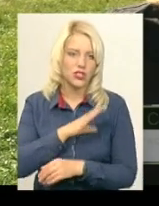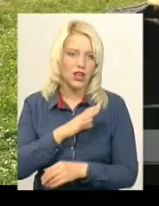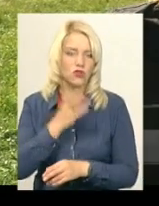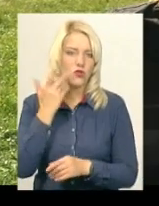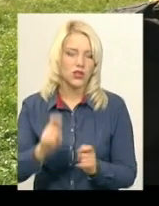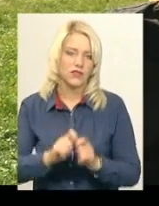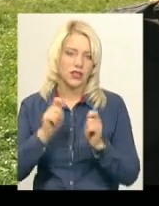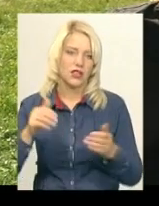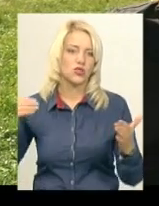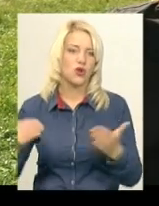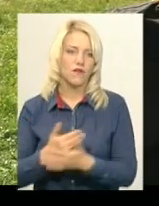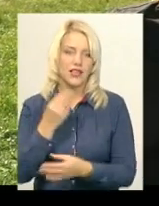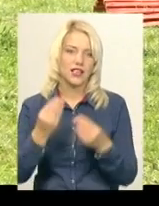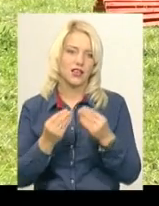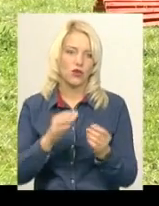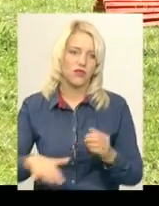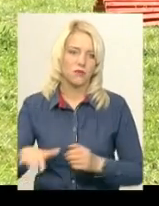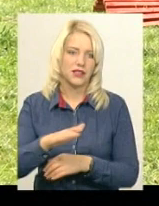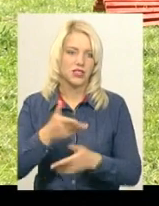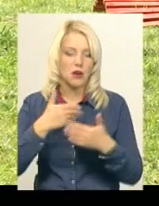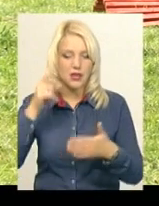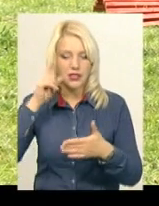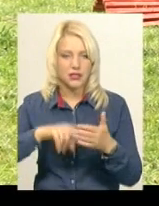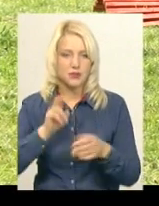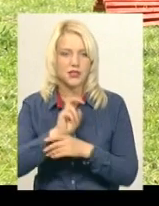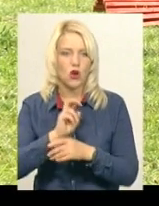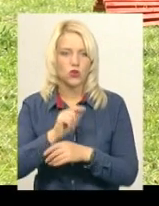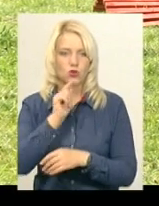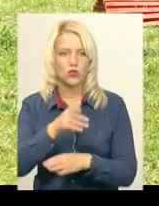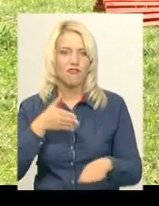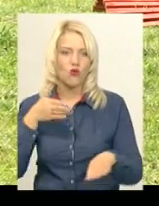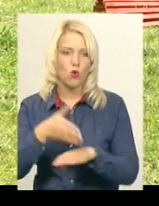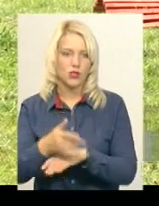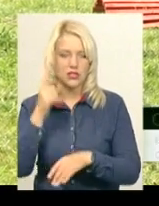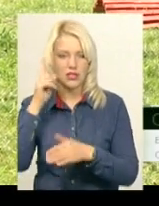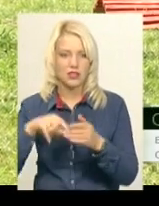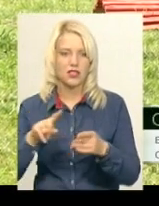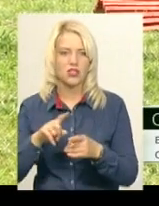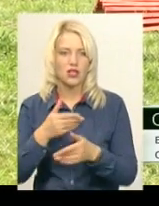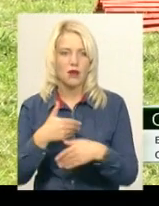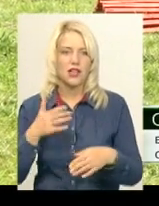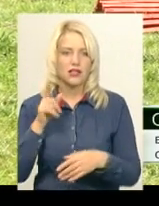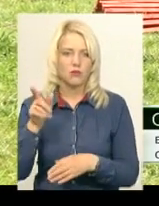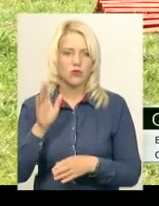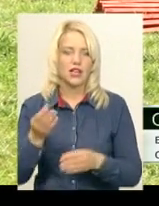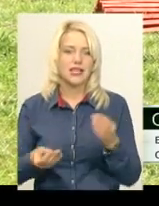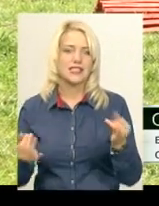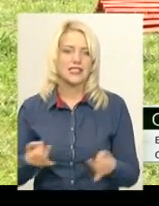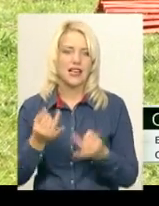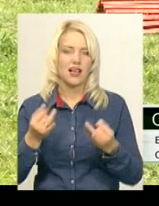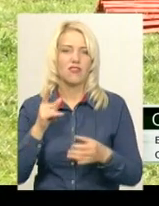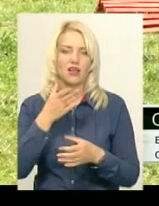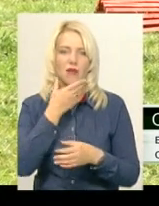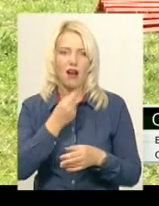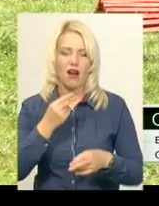коли відкриється новий ігровий майданчик. Ми сподіваємося ходити туди в гості, сподіваємося, що нам там де цікаво, там дуже